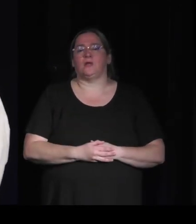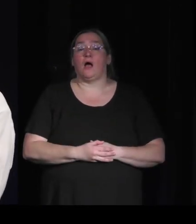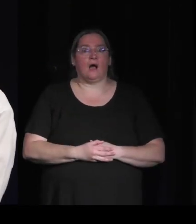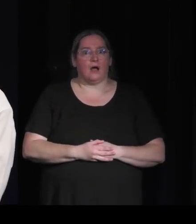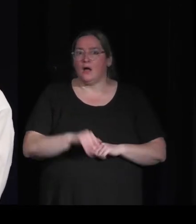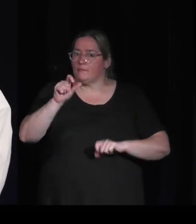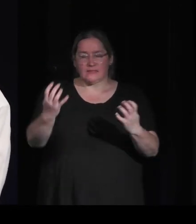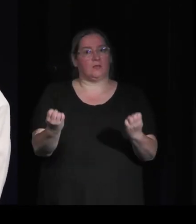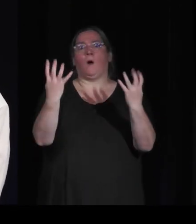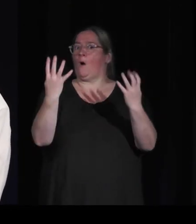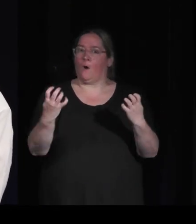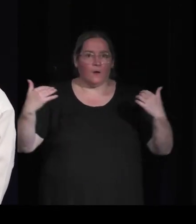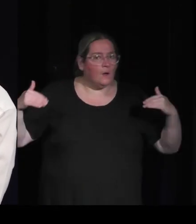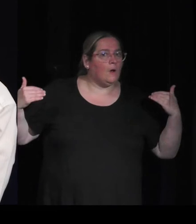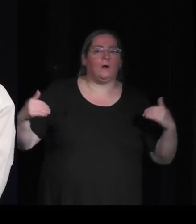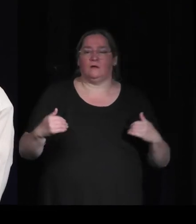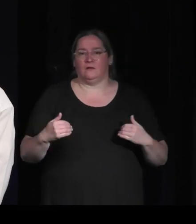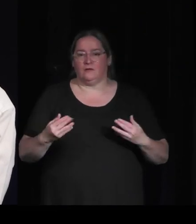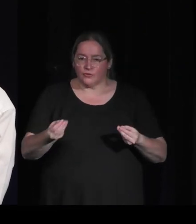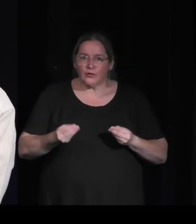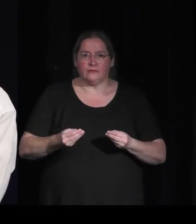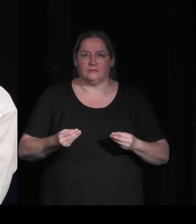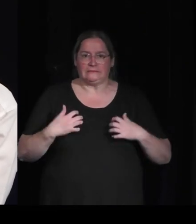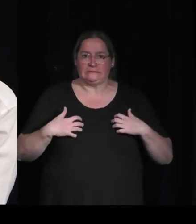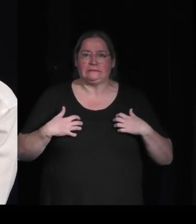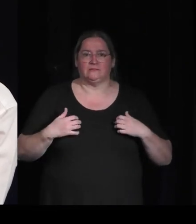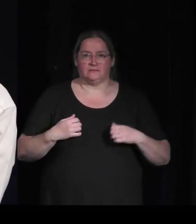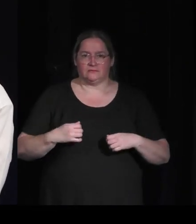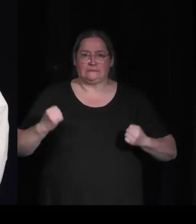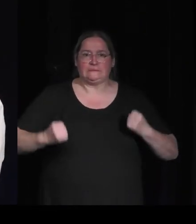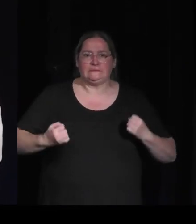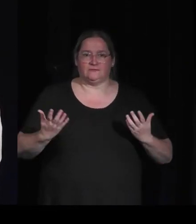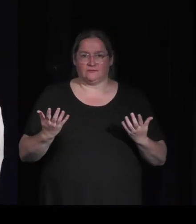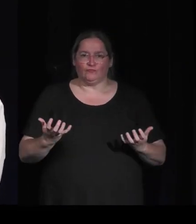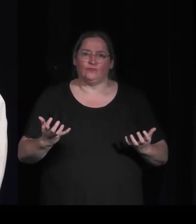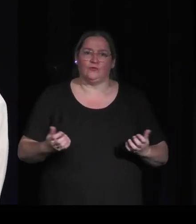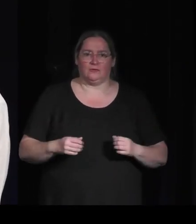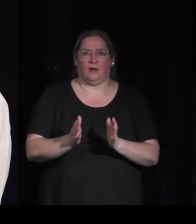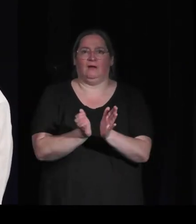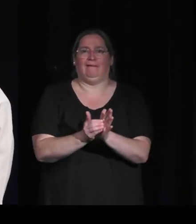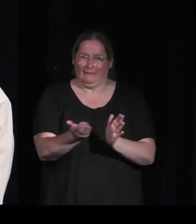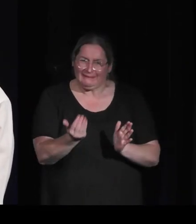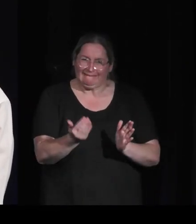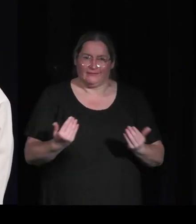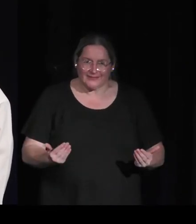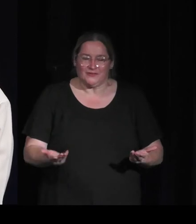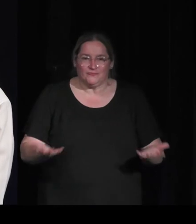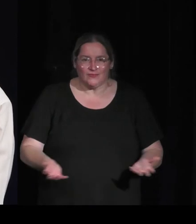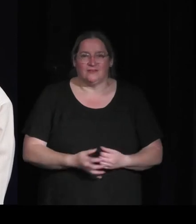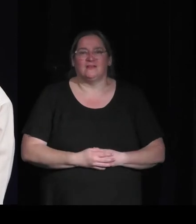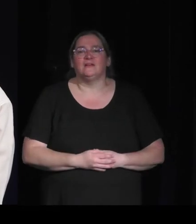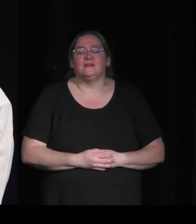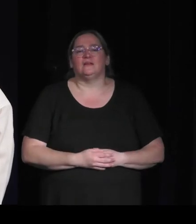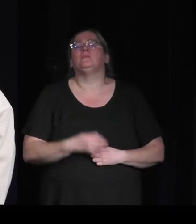unanime à cette présentation ça crée de l'attente ça crée peut-être une ambition renouvelée mais qu'est-ce que